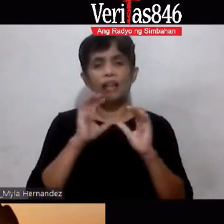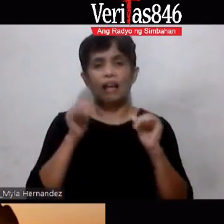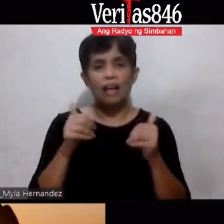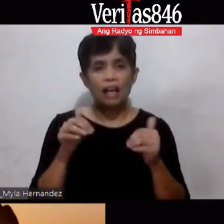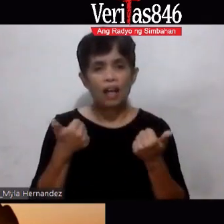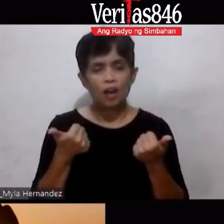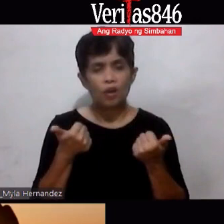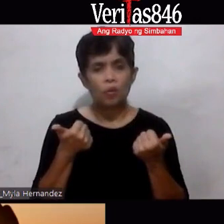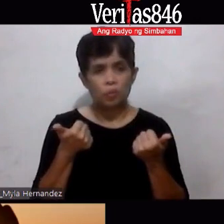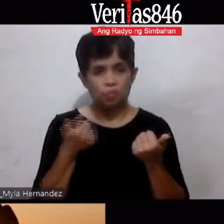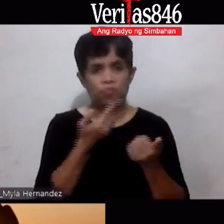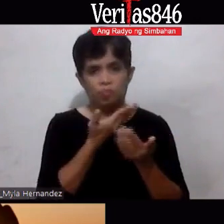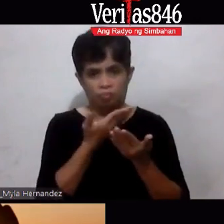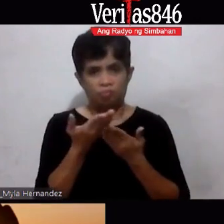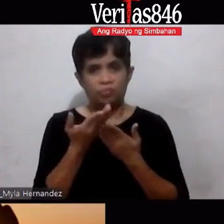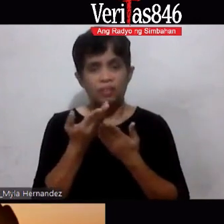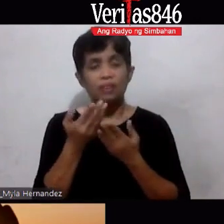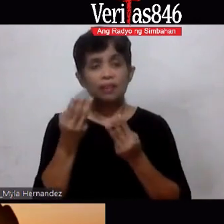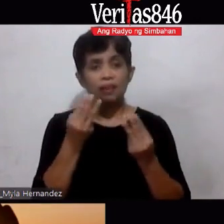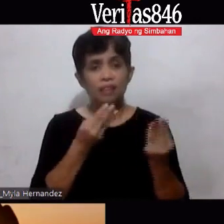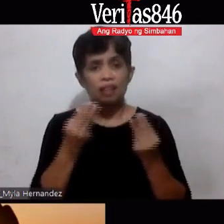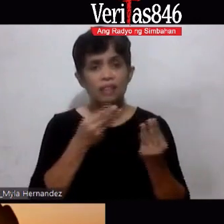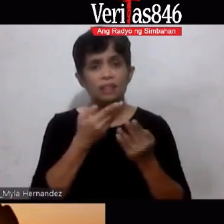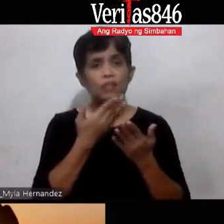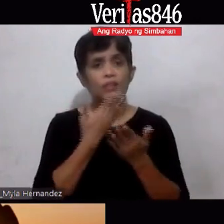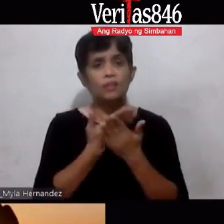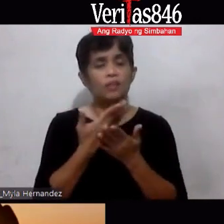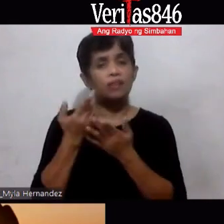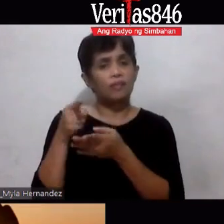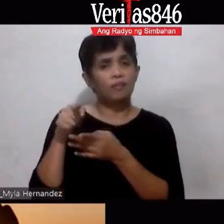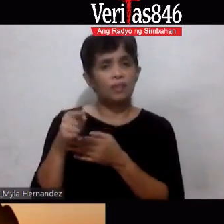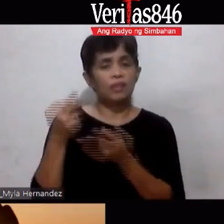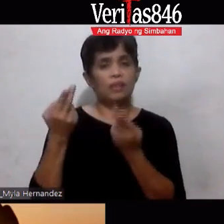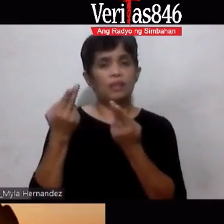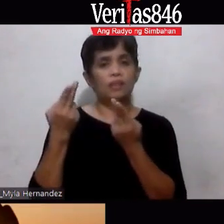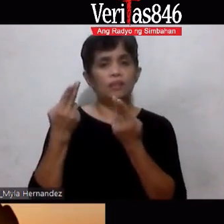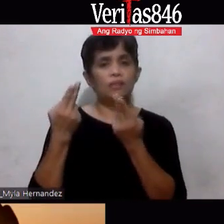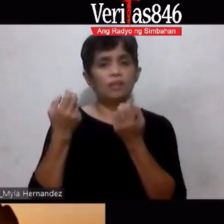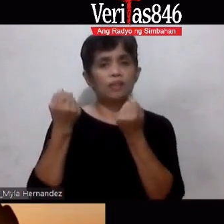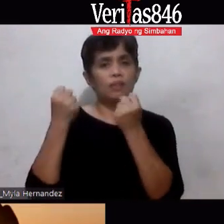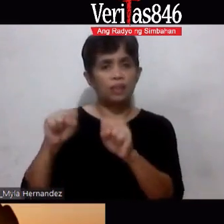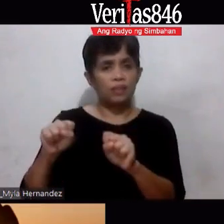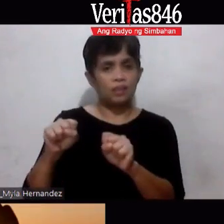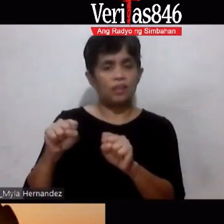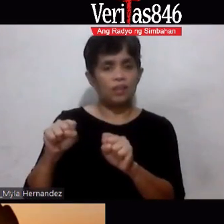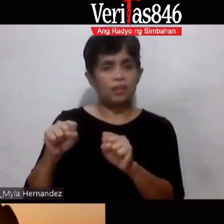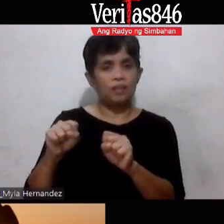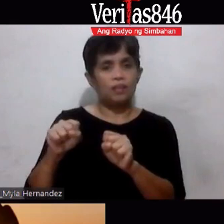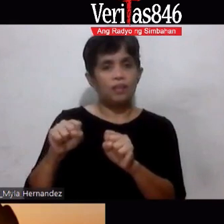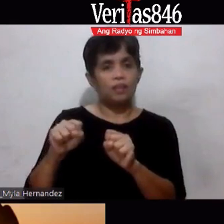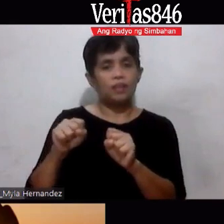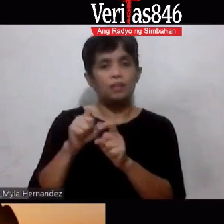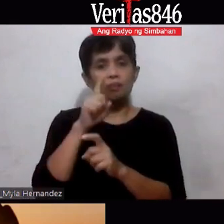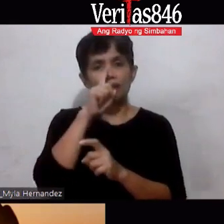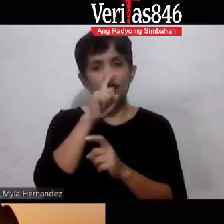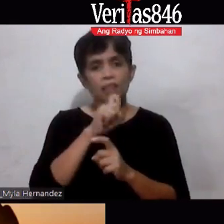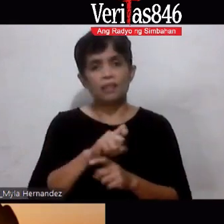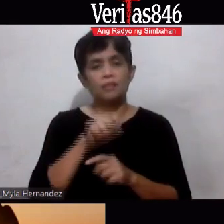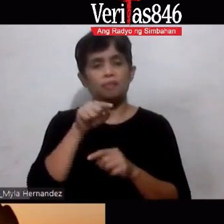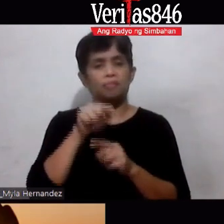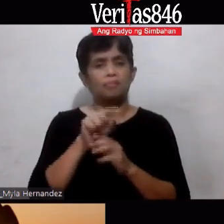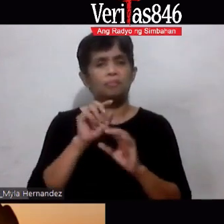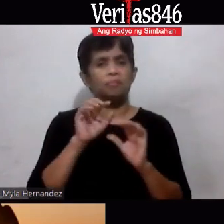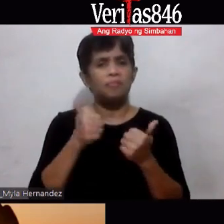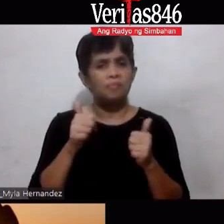Hinaandal yung Ganyong sitwasyon Nung pagtanda mo Paano mo Nilampasan O Itinawid Yung mga